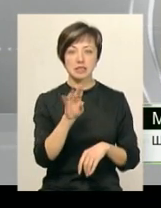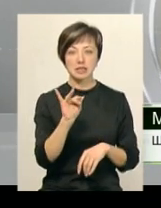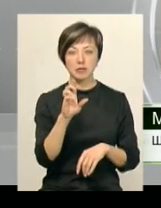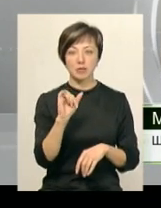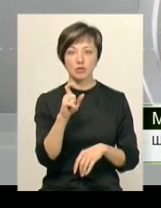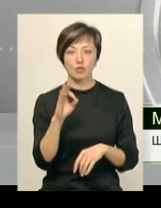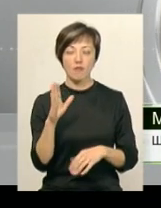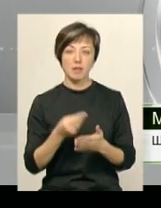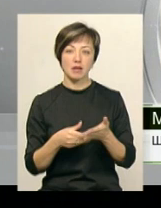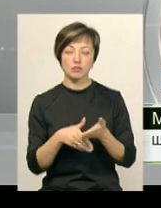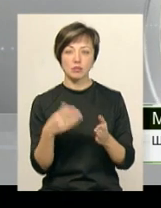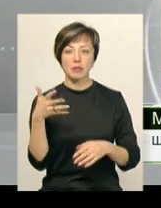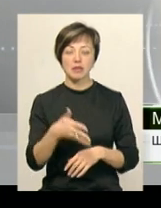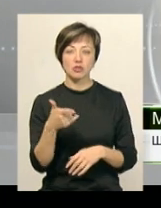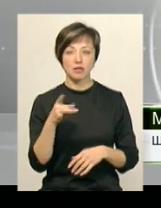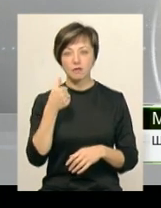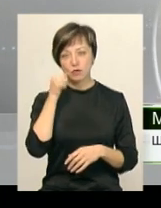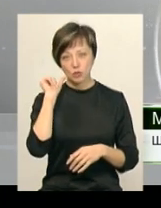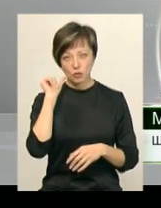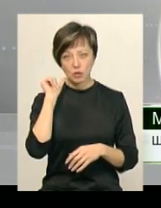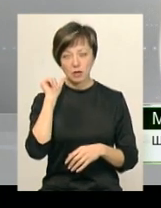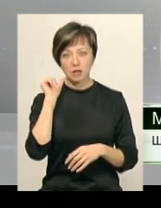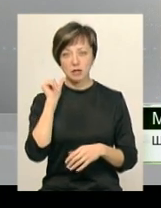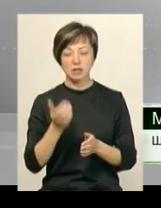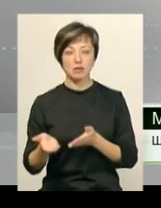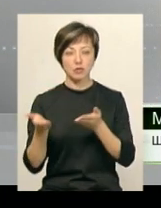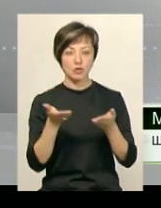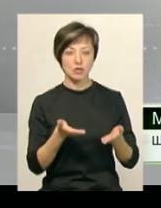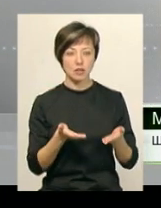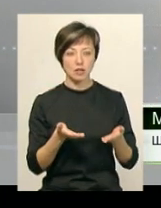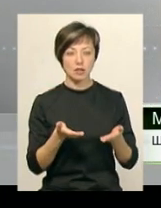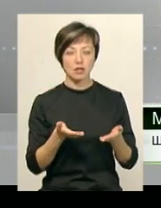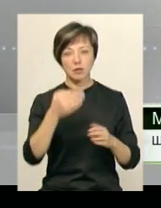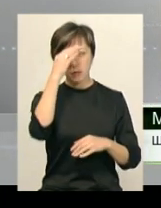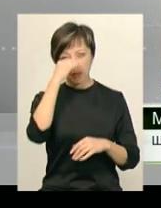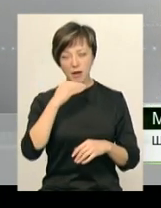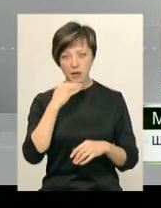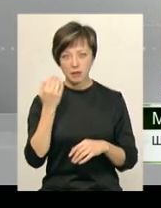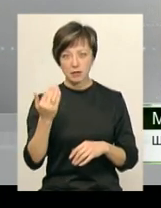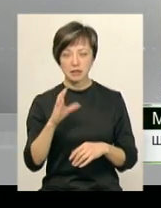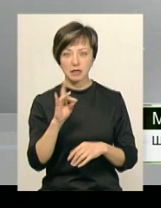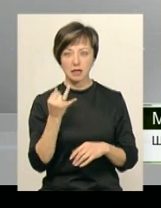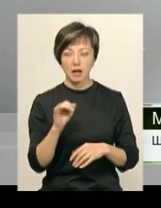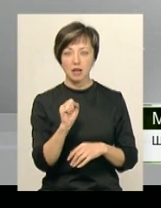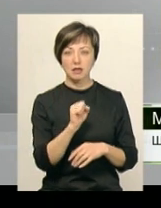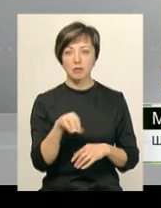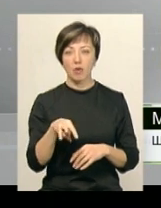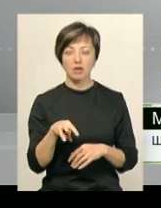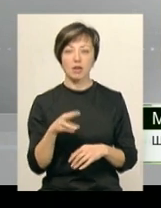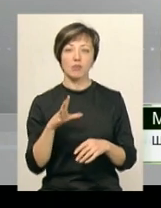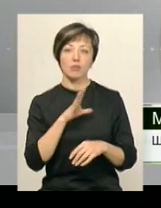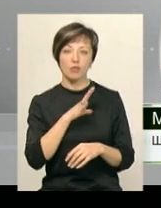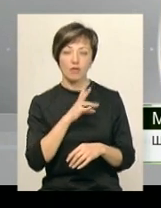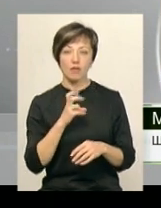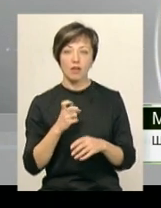допомоги в сумі 5 тисяч гривень. Вчора і запросили вже і батька Сергія, Андрія Миколаївича Цейбізова, він